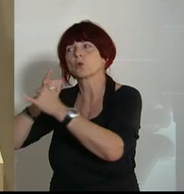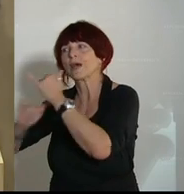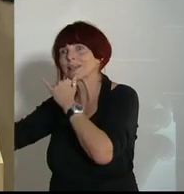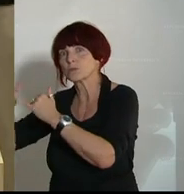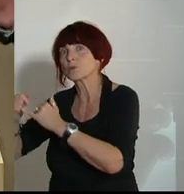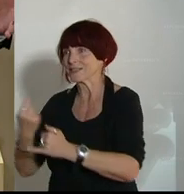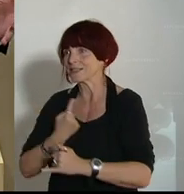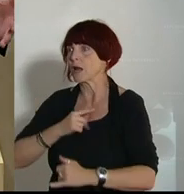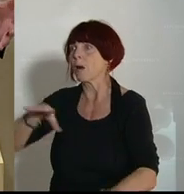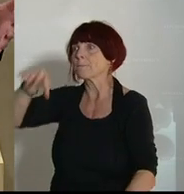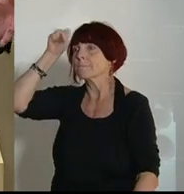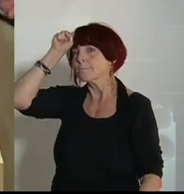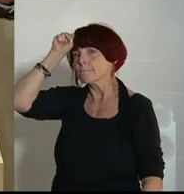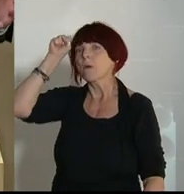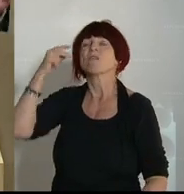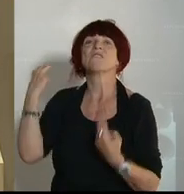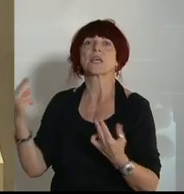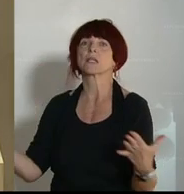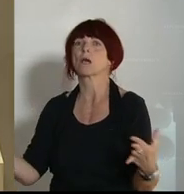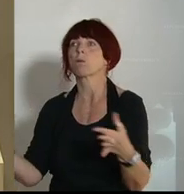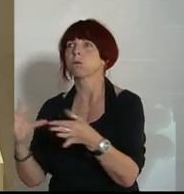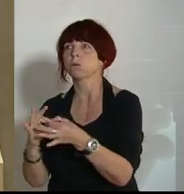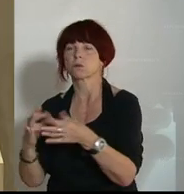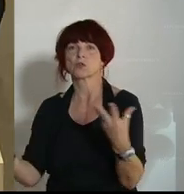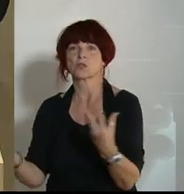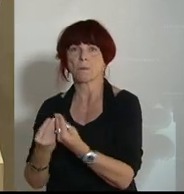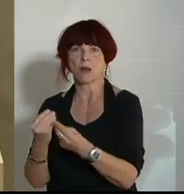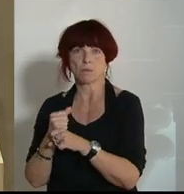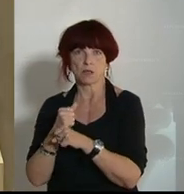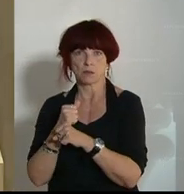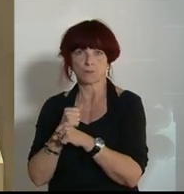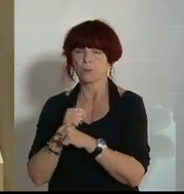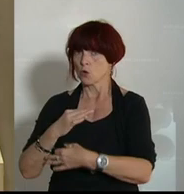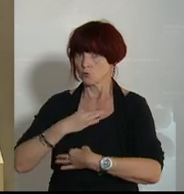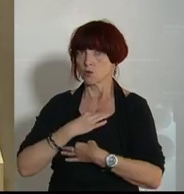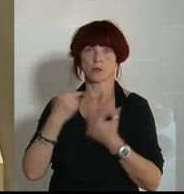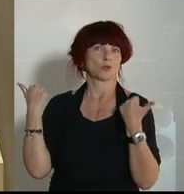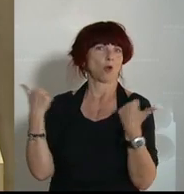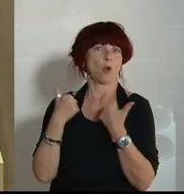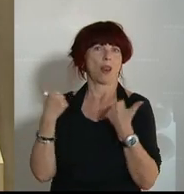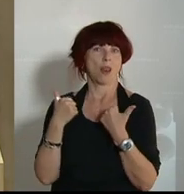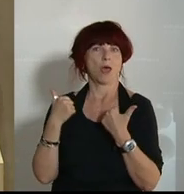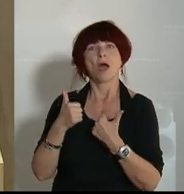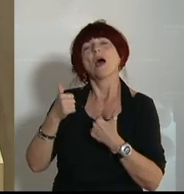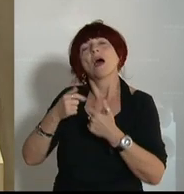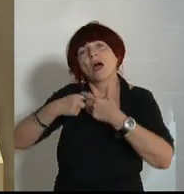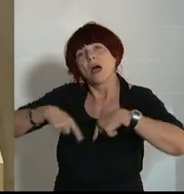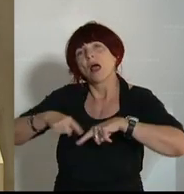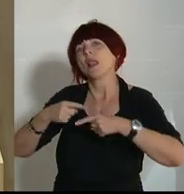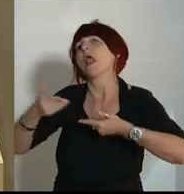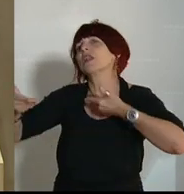erkannt und auf Schiene gebracht. Ich finde das wahnsinnig gut, dass die Landwirtschaft und auch der Tourismus in einem